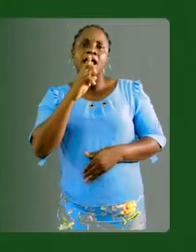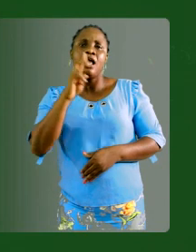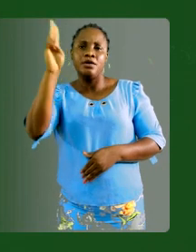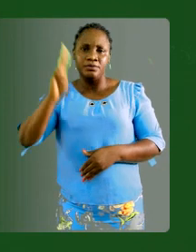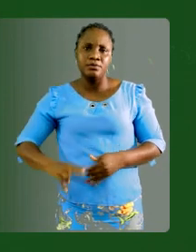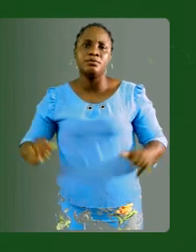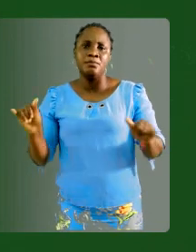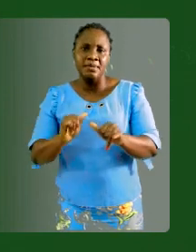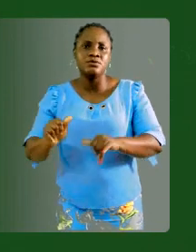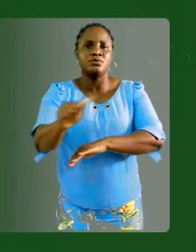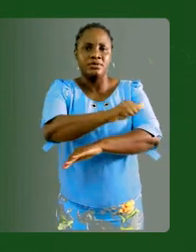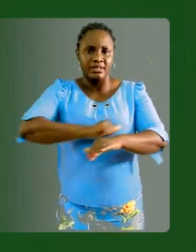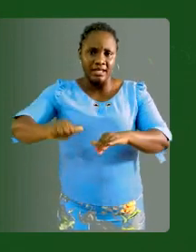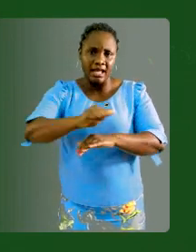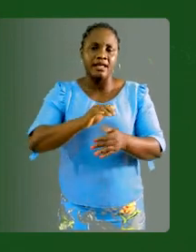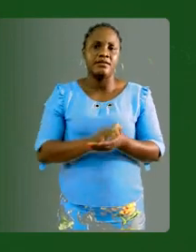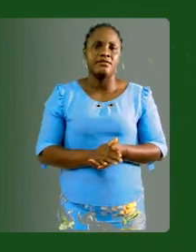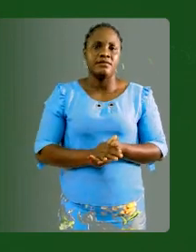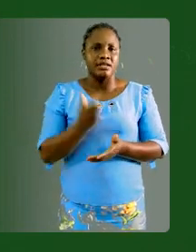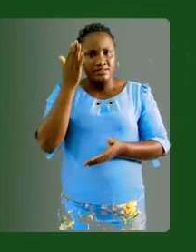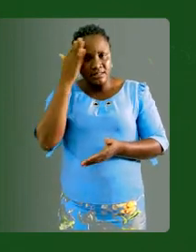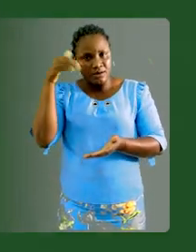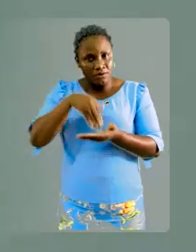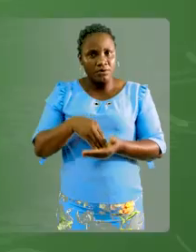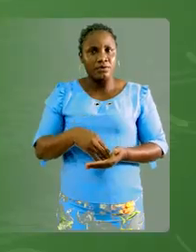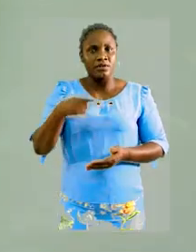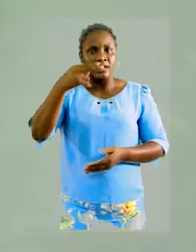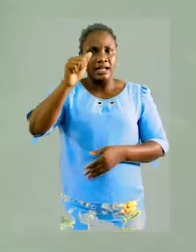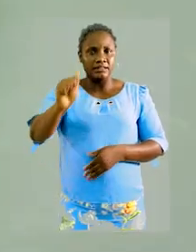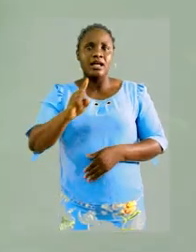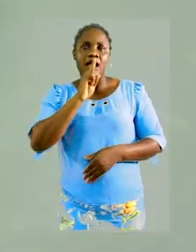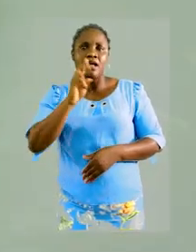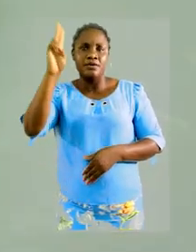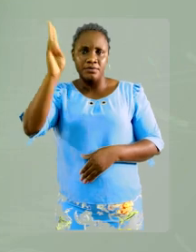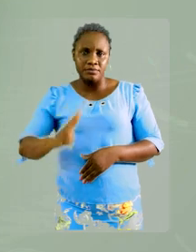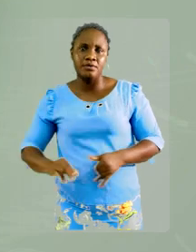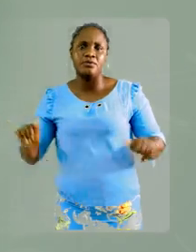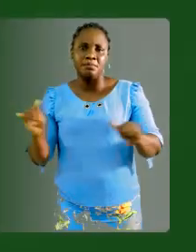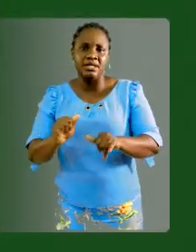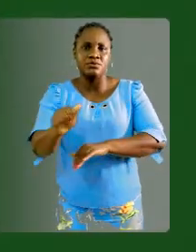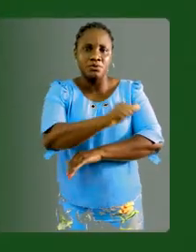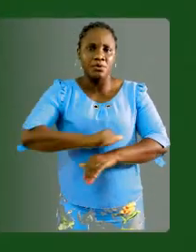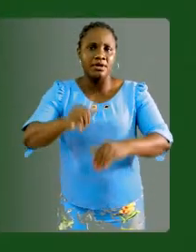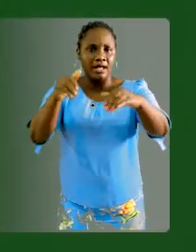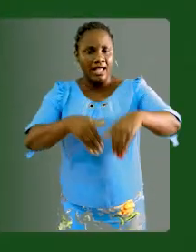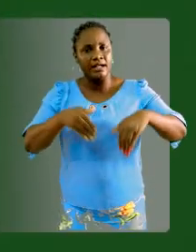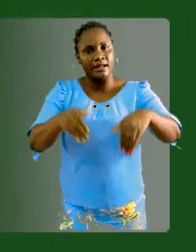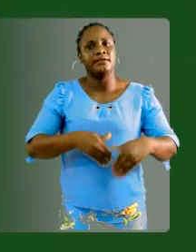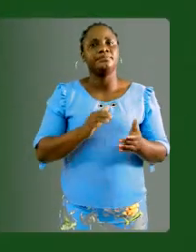d'air. Et on sait aussi que l'hectare est une unité de mesure d'agréer.